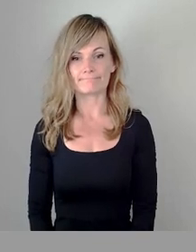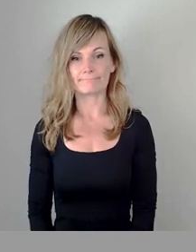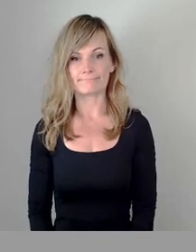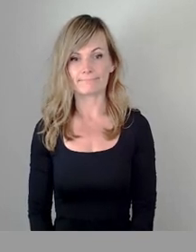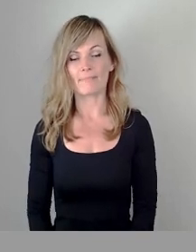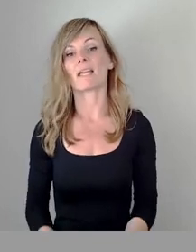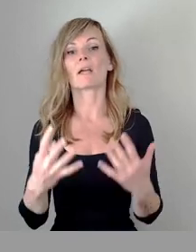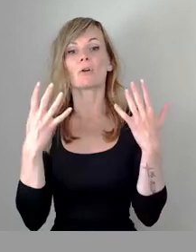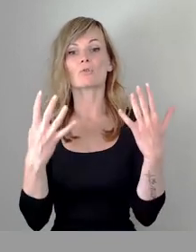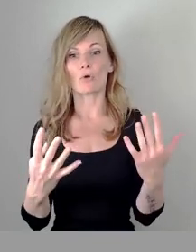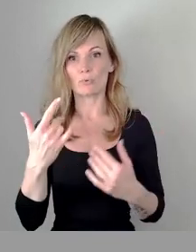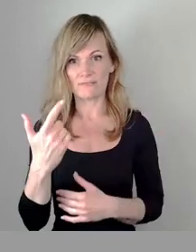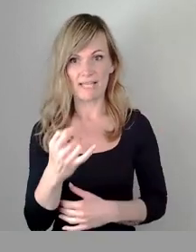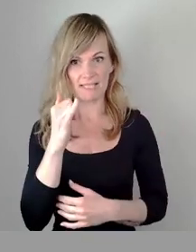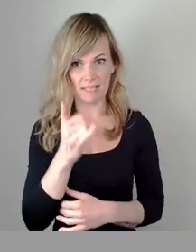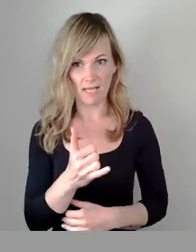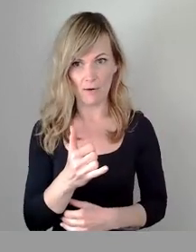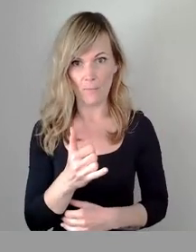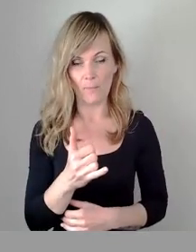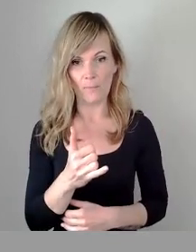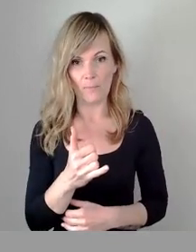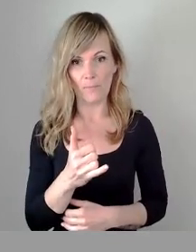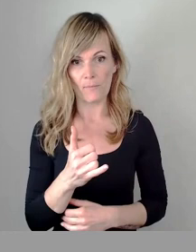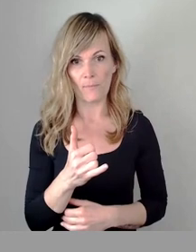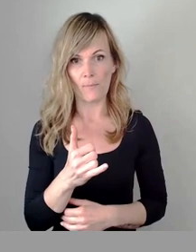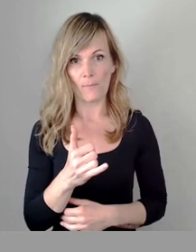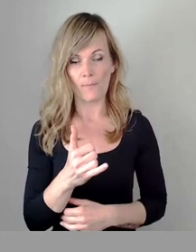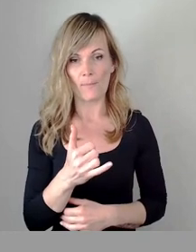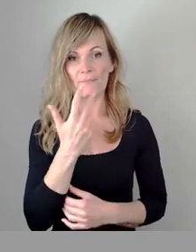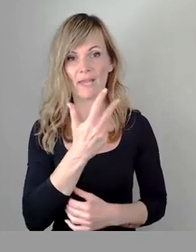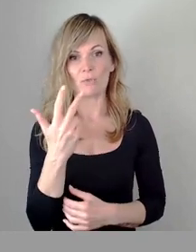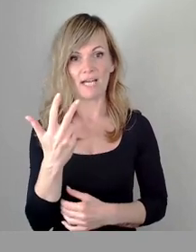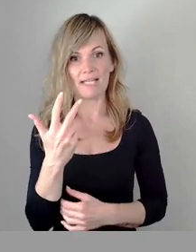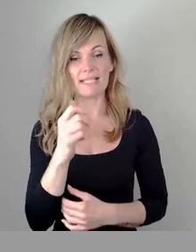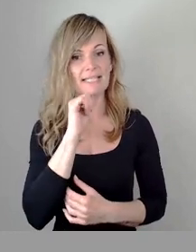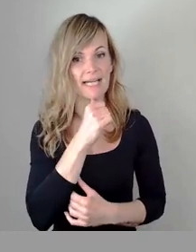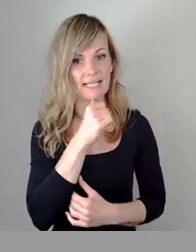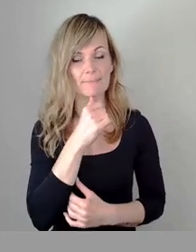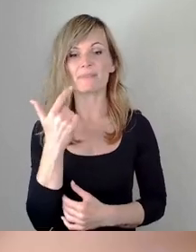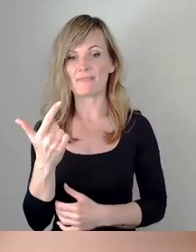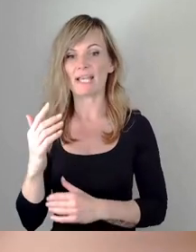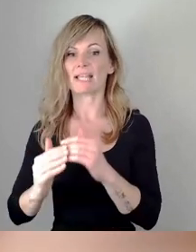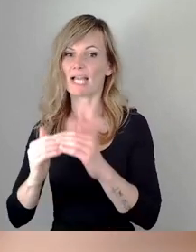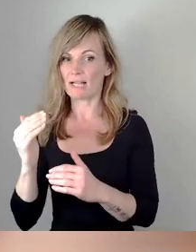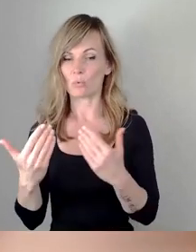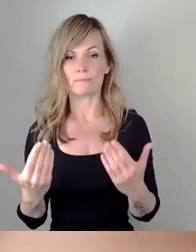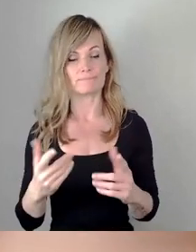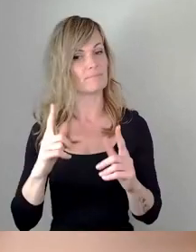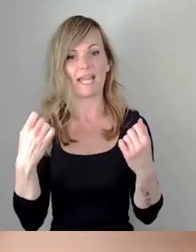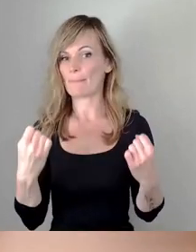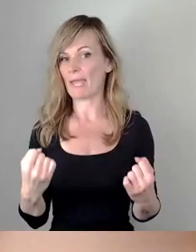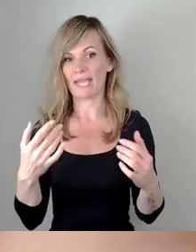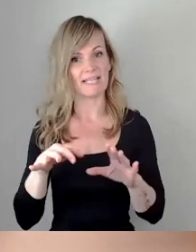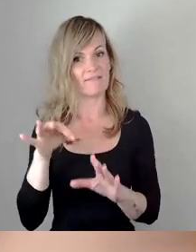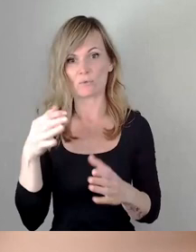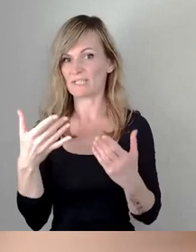29 Ja-Stimmen, 33 Nein, zwei Enthaltungen. Damit keine mehr gefunden. Damit kommen wir